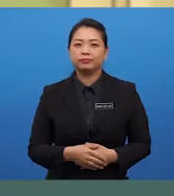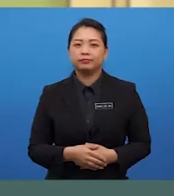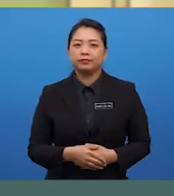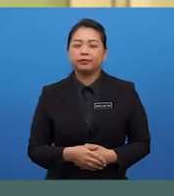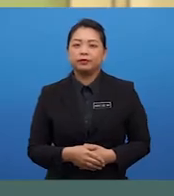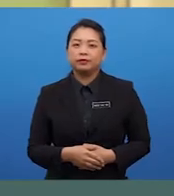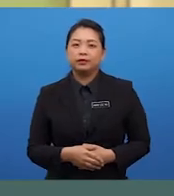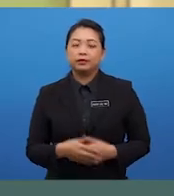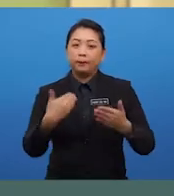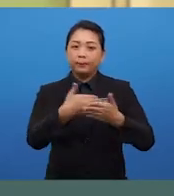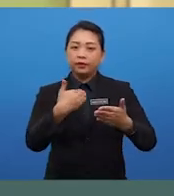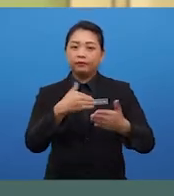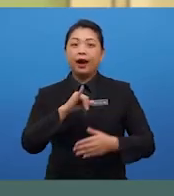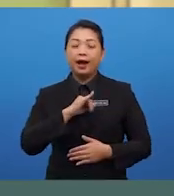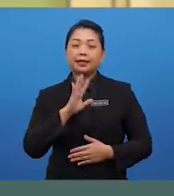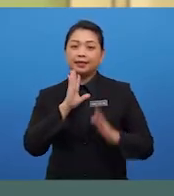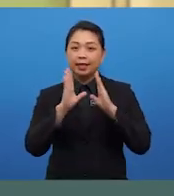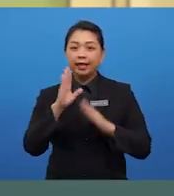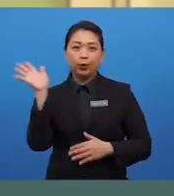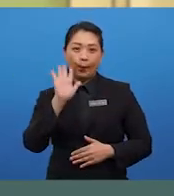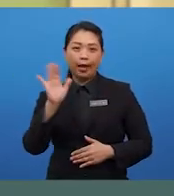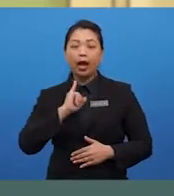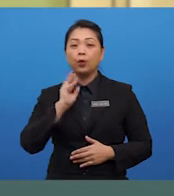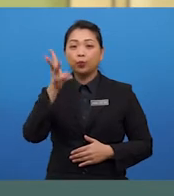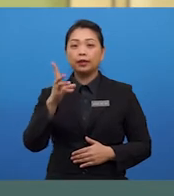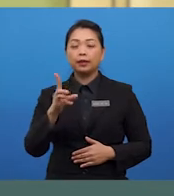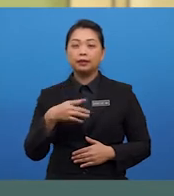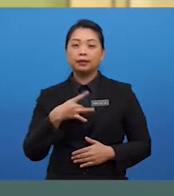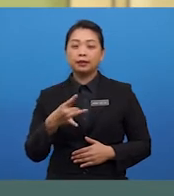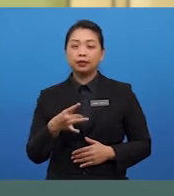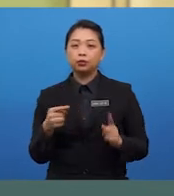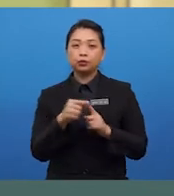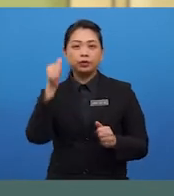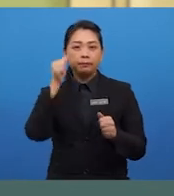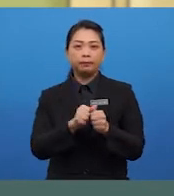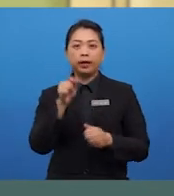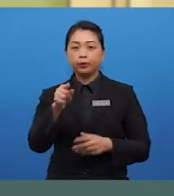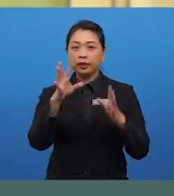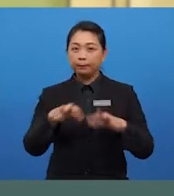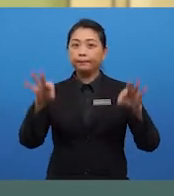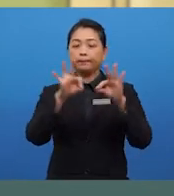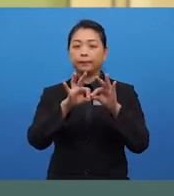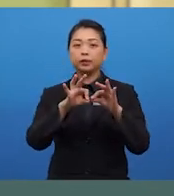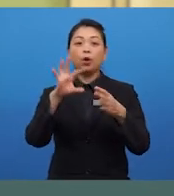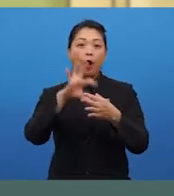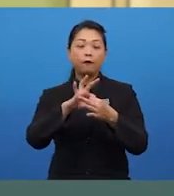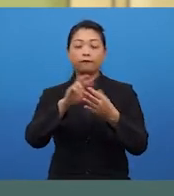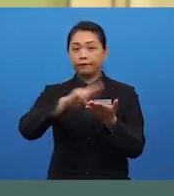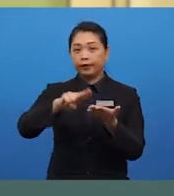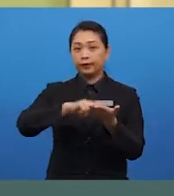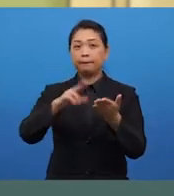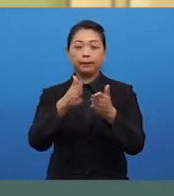Now, before I say goodbye, I would like to remind you the importance of reading widely